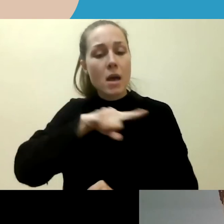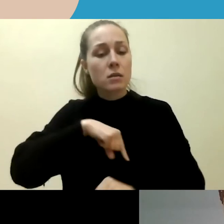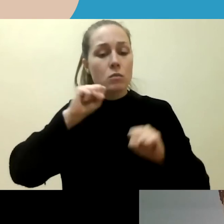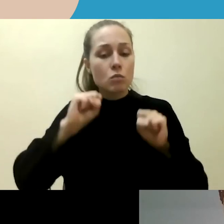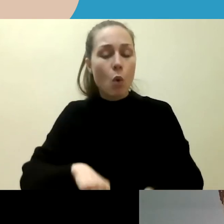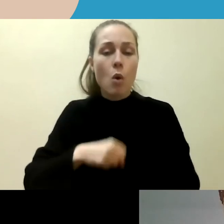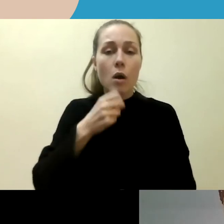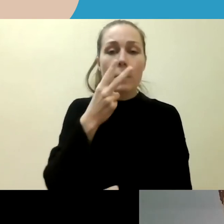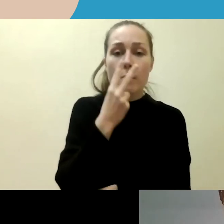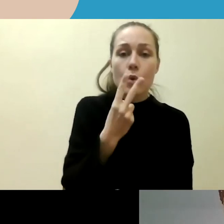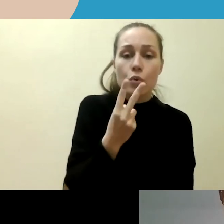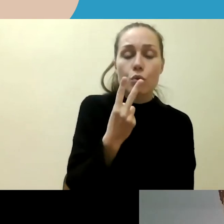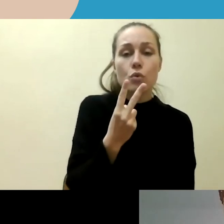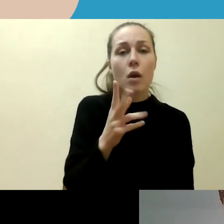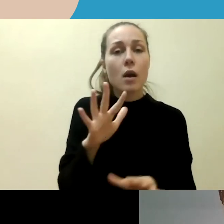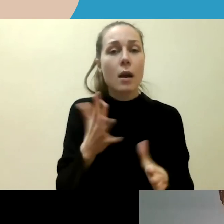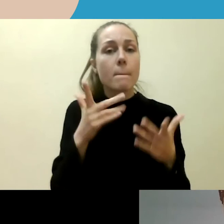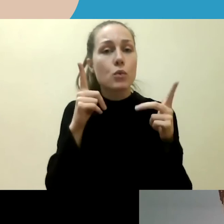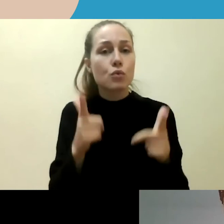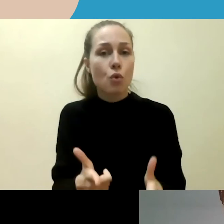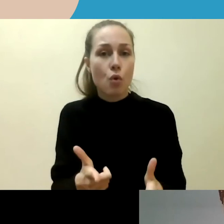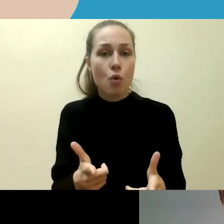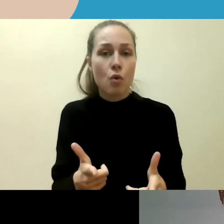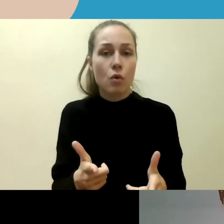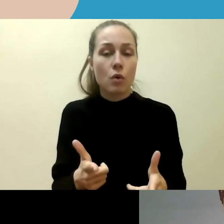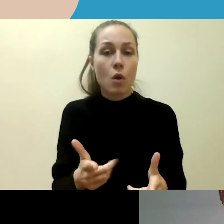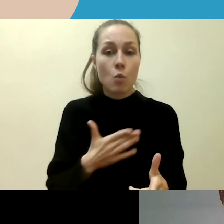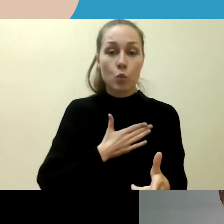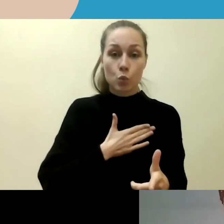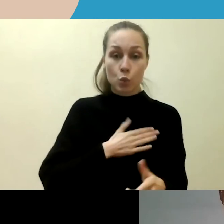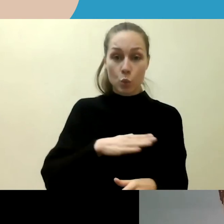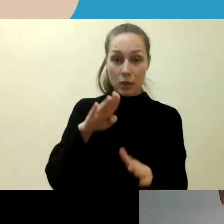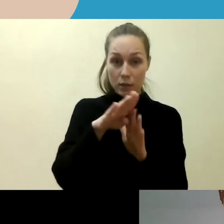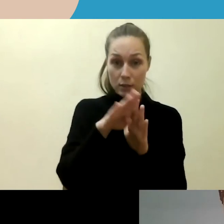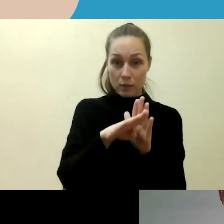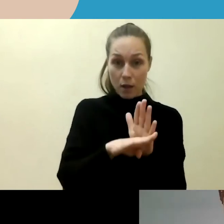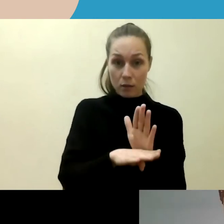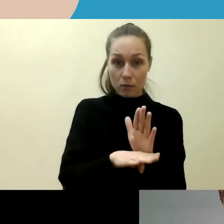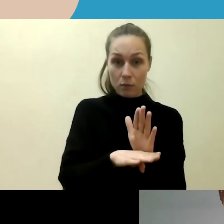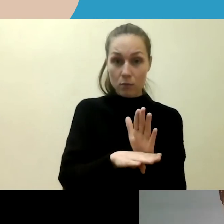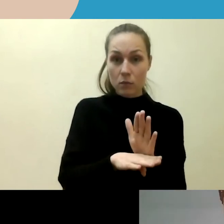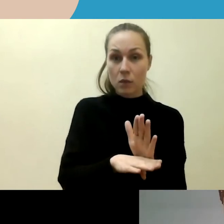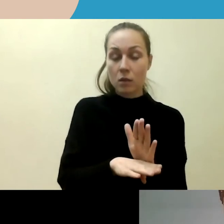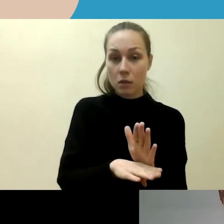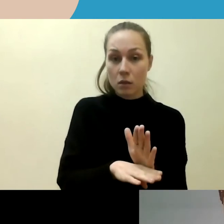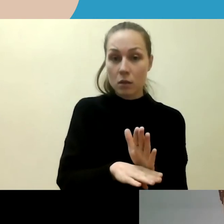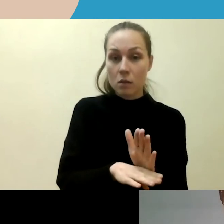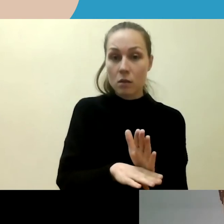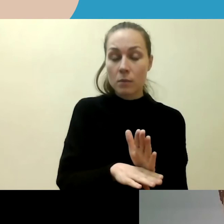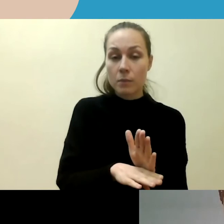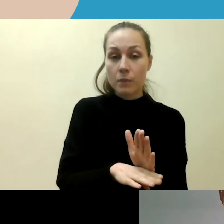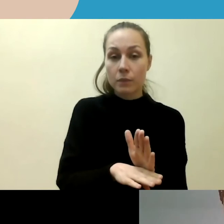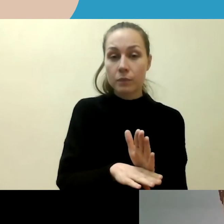realiai ar tie mūsų įstatymai, ar mūsų atsakas iš principo atspindi